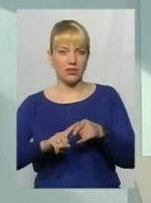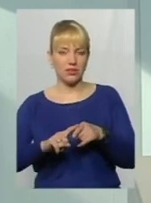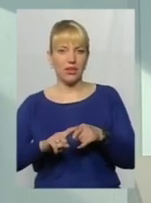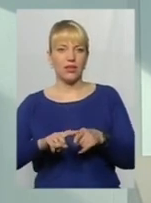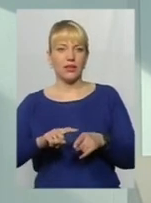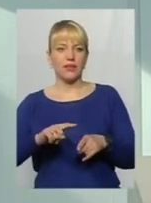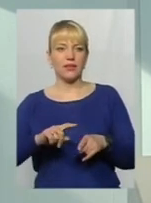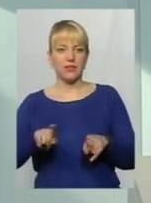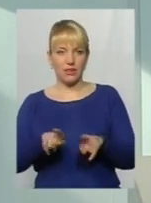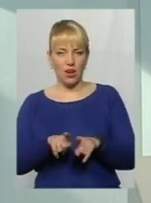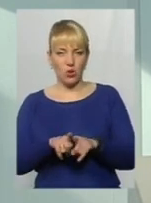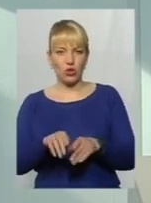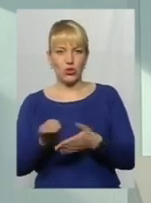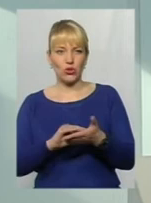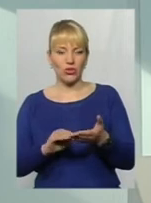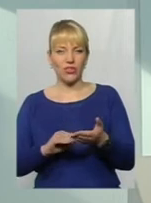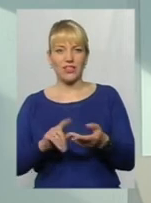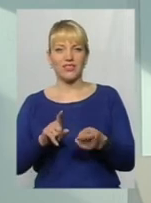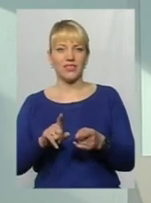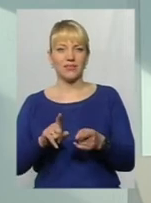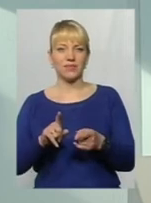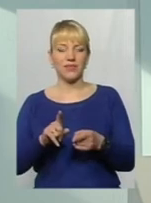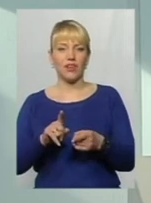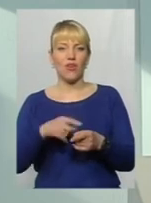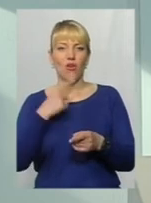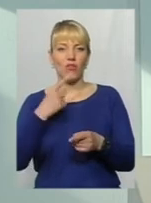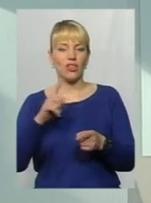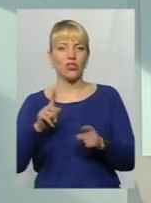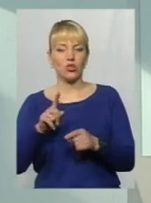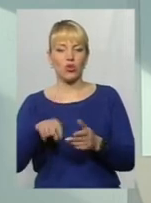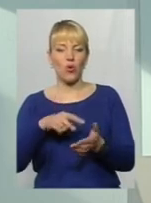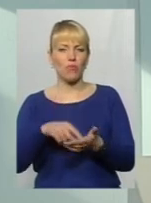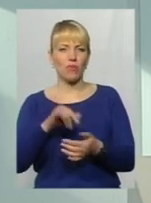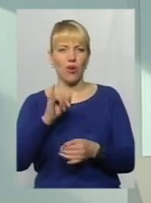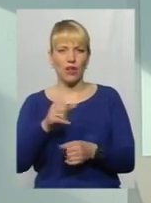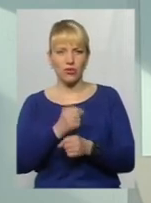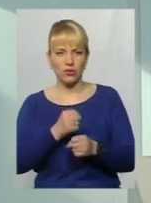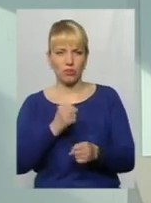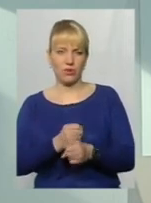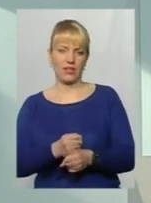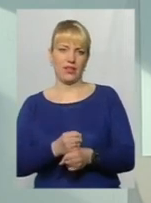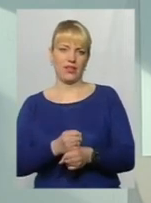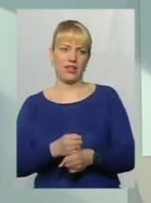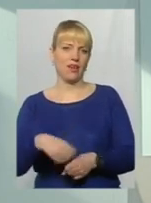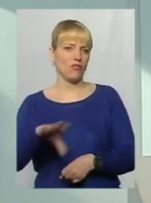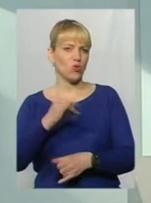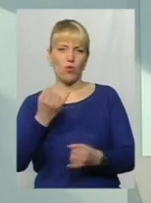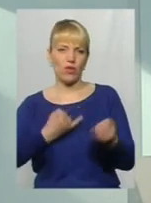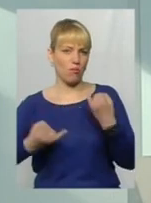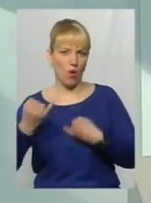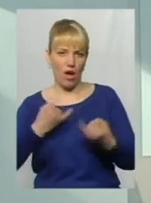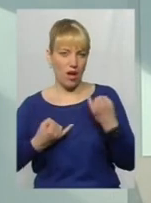Також вже журналісти смакували, що комунальники погано зробили. Все в нас погано.